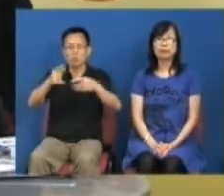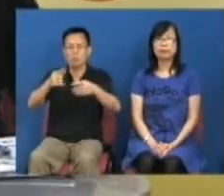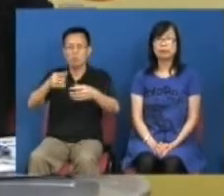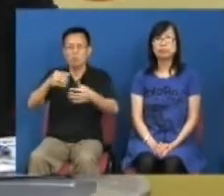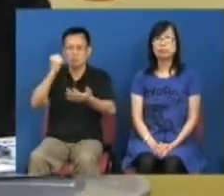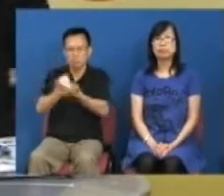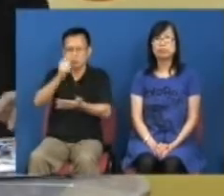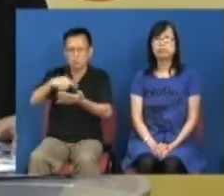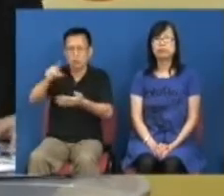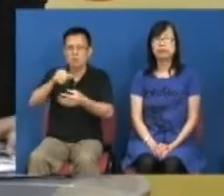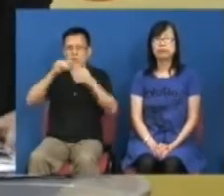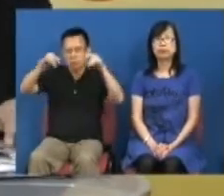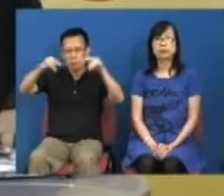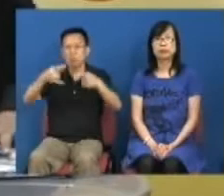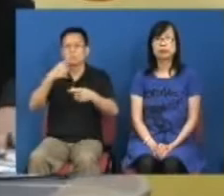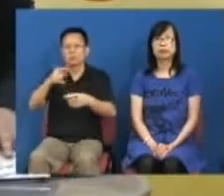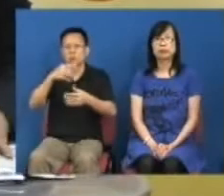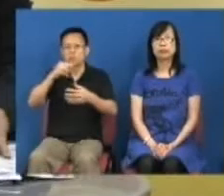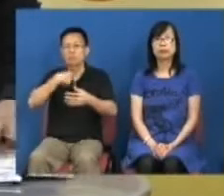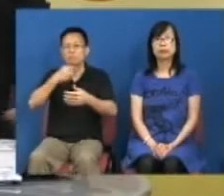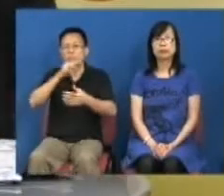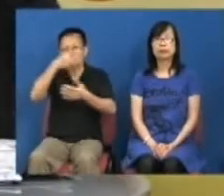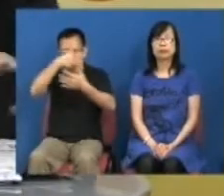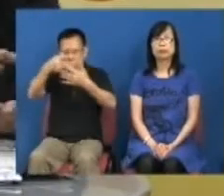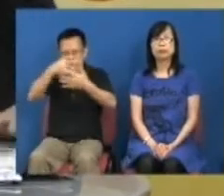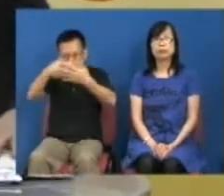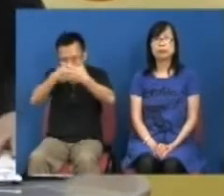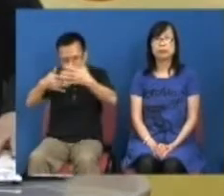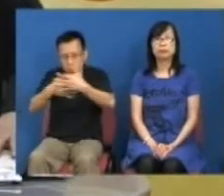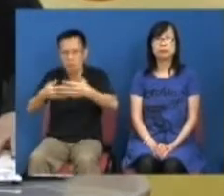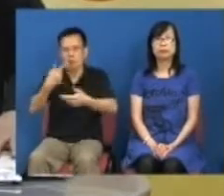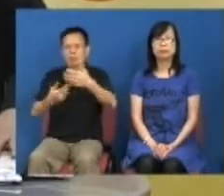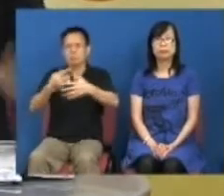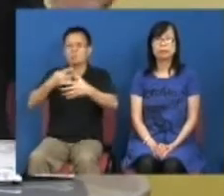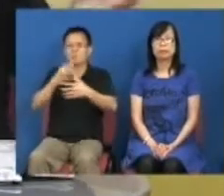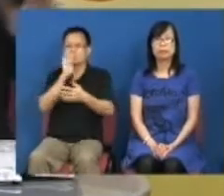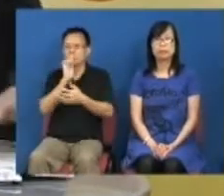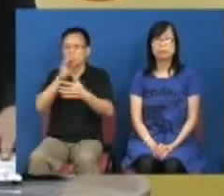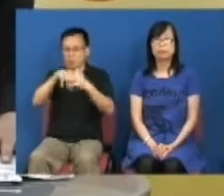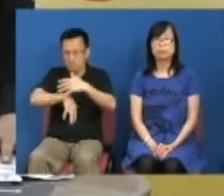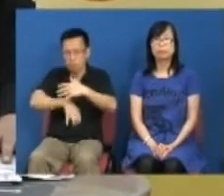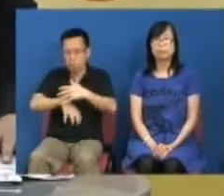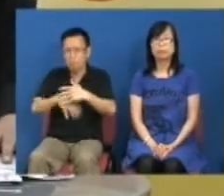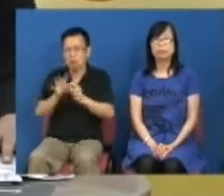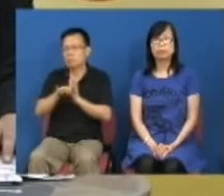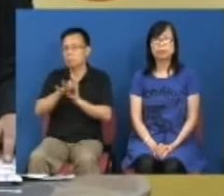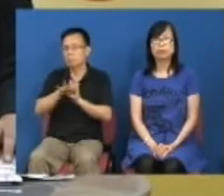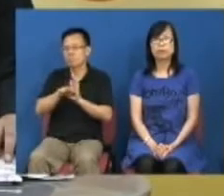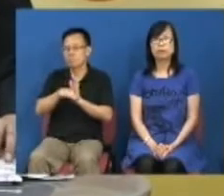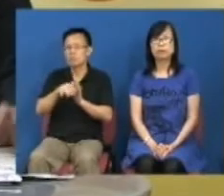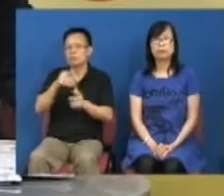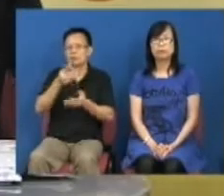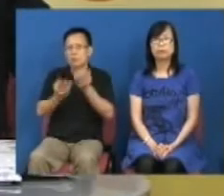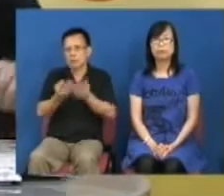硬正又要搞什么又这样会不会实际暗底裂等于每一次大家都说这个